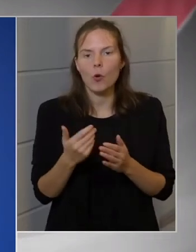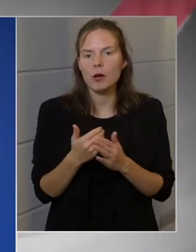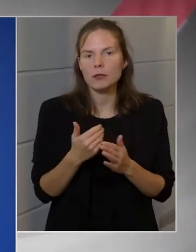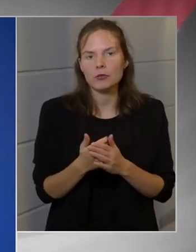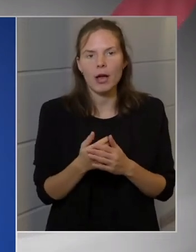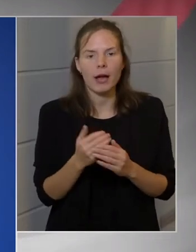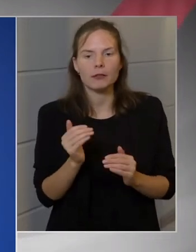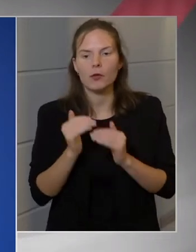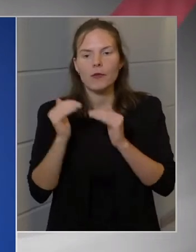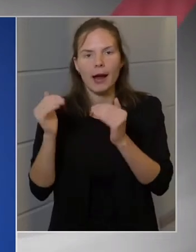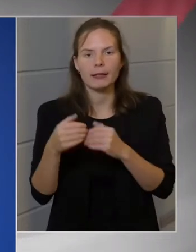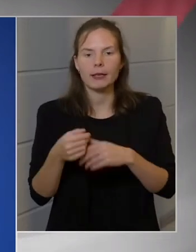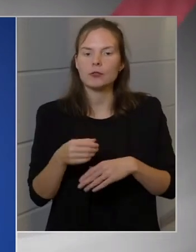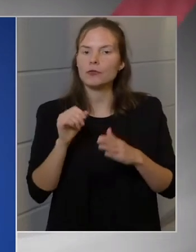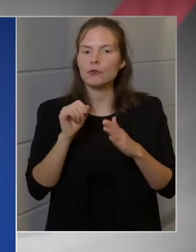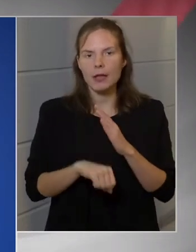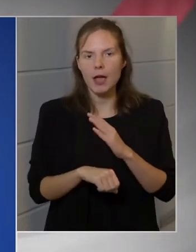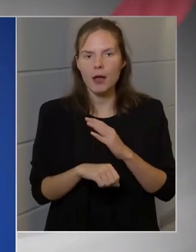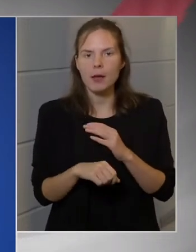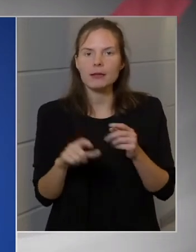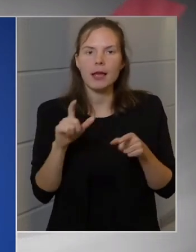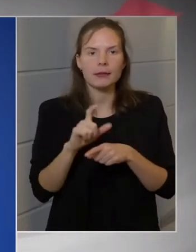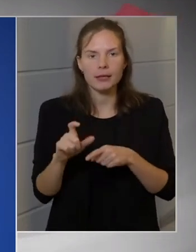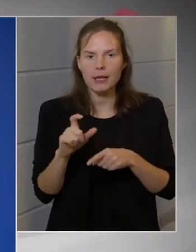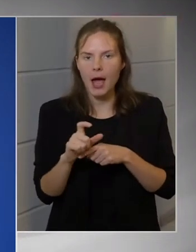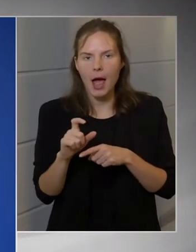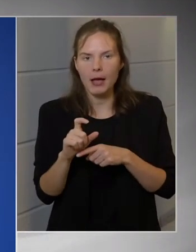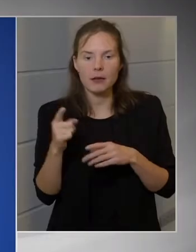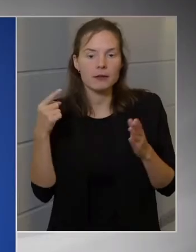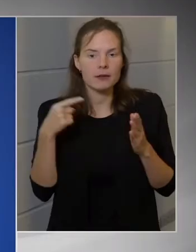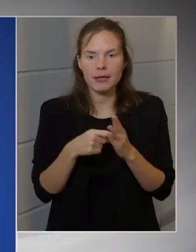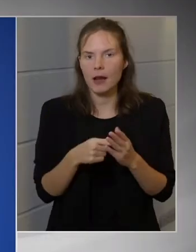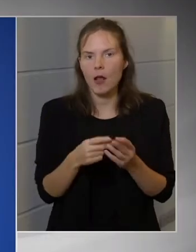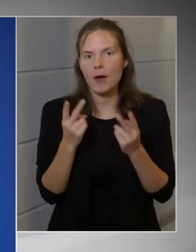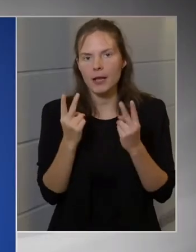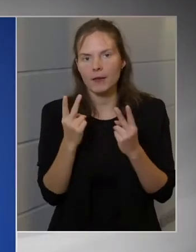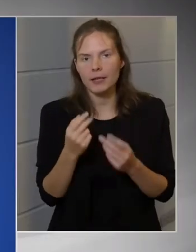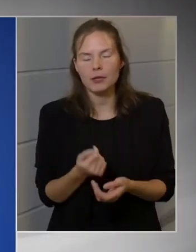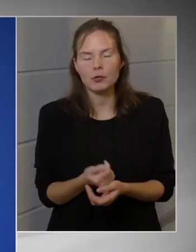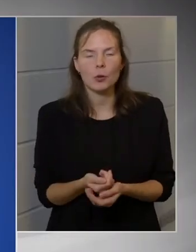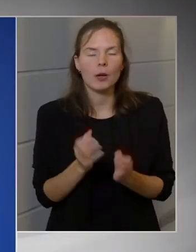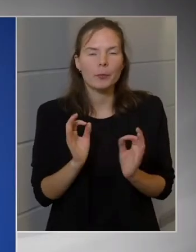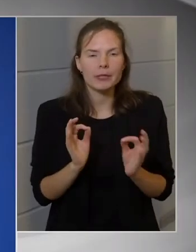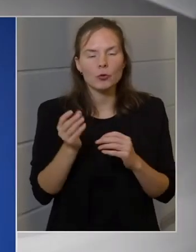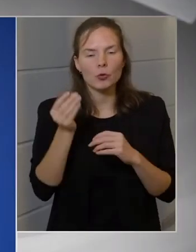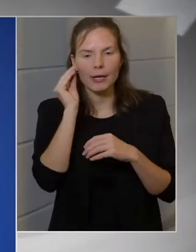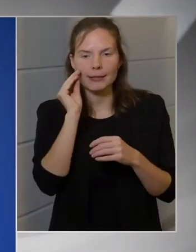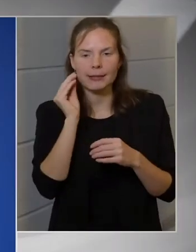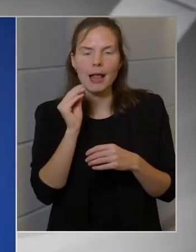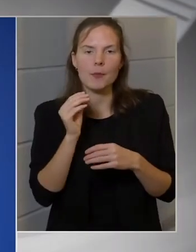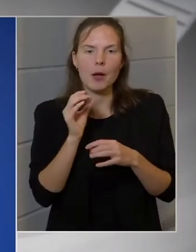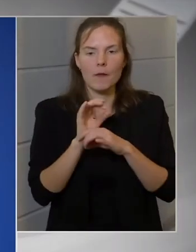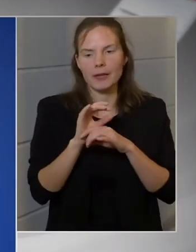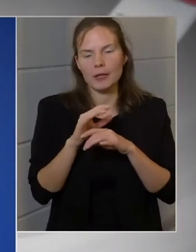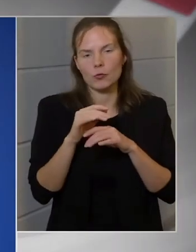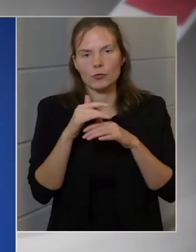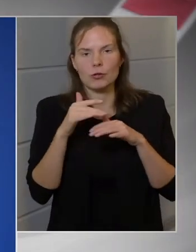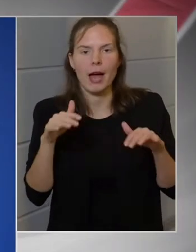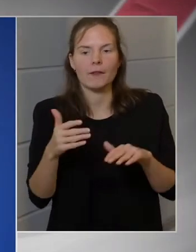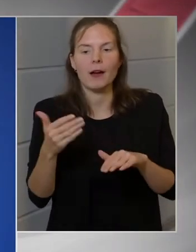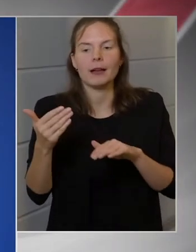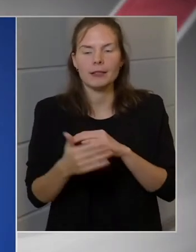mellett és fegyelmezett hiánycéllal érvényesül, bizonyos értelmen természetesen a vírusjárványig érvényesült,